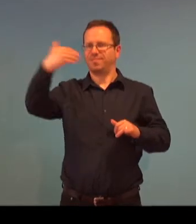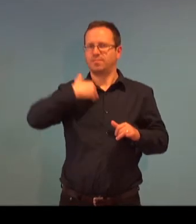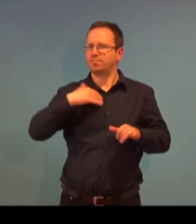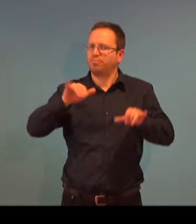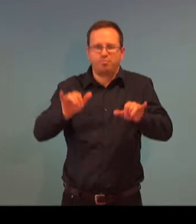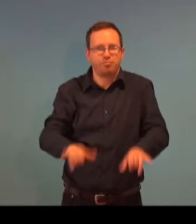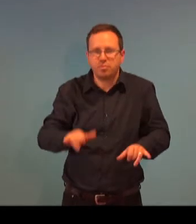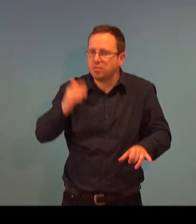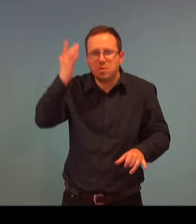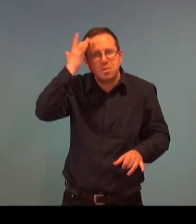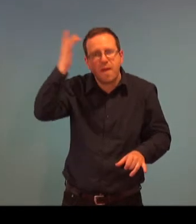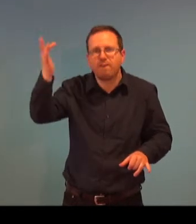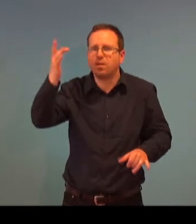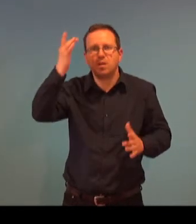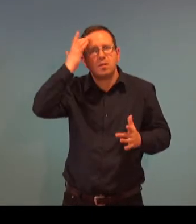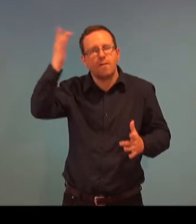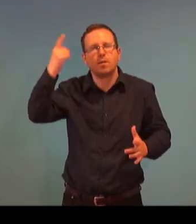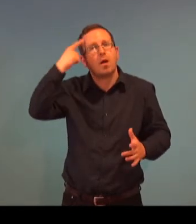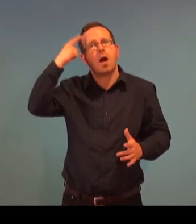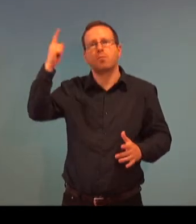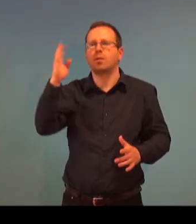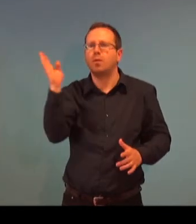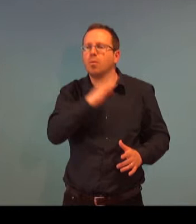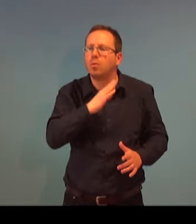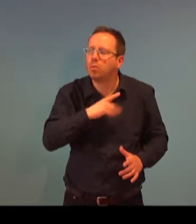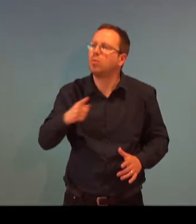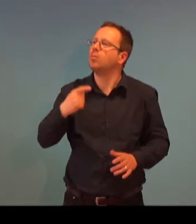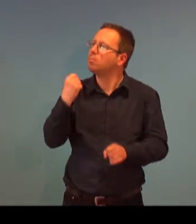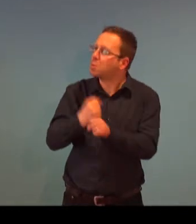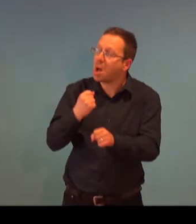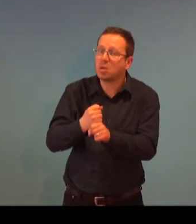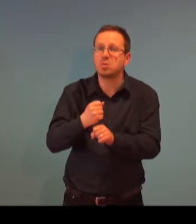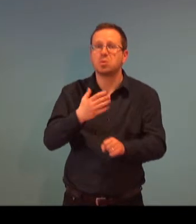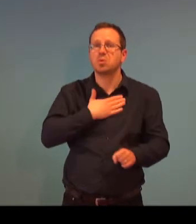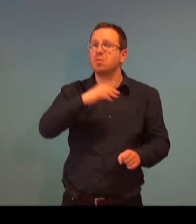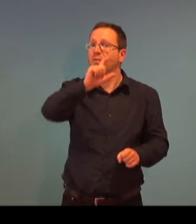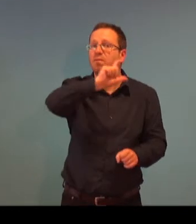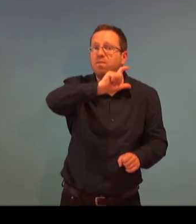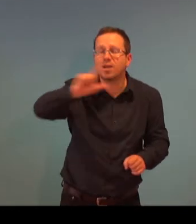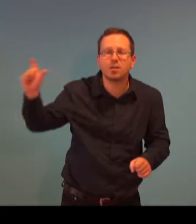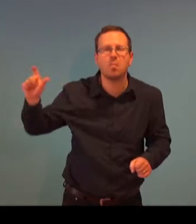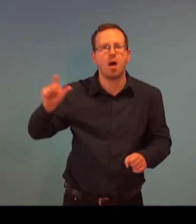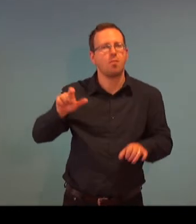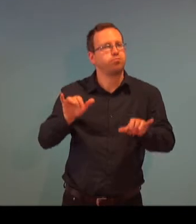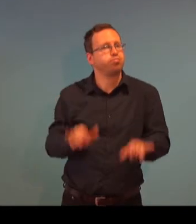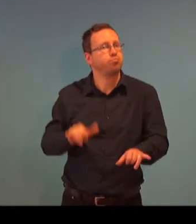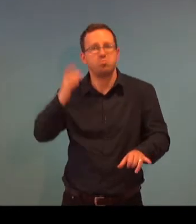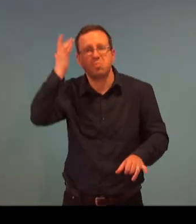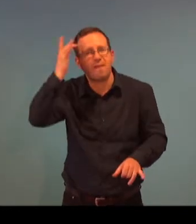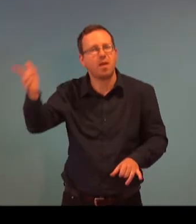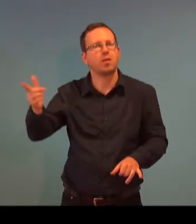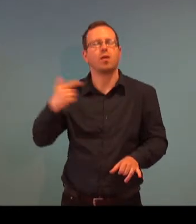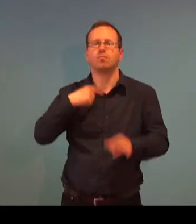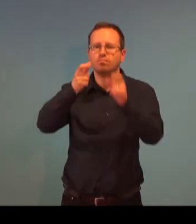měli možnost se dostat do prostředí, které bylo naprosto neznámé, většina z nich nám potvrdila, že nikdy nenapadlo, že by mohli